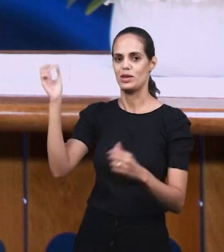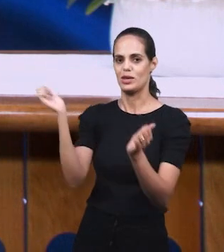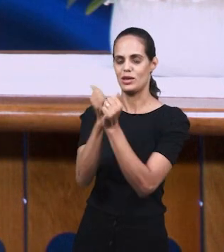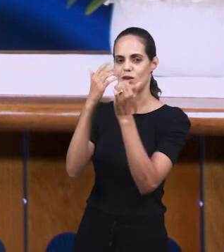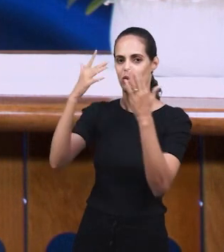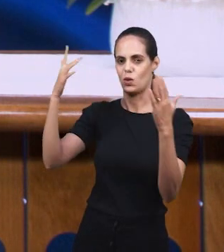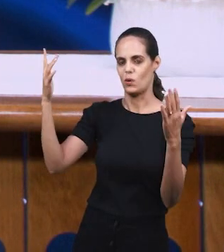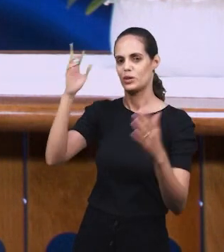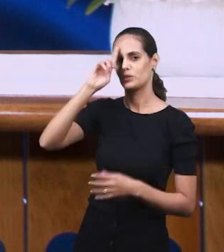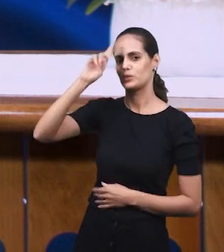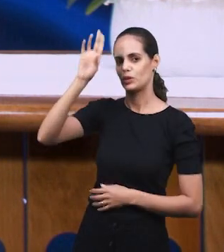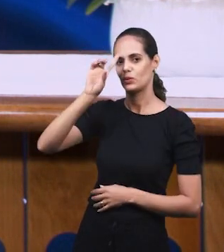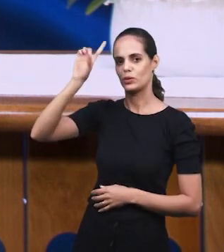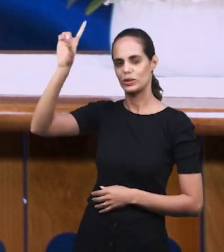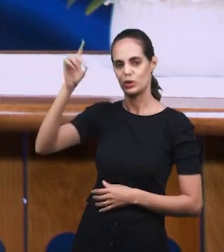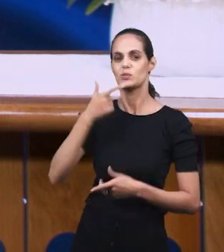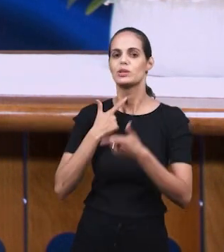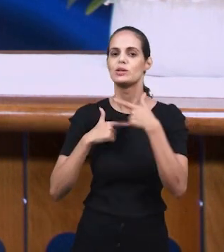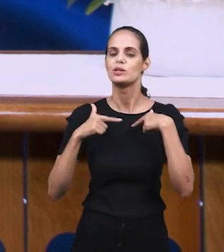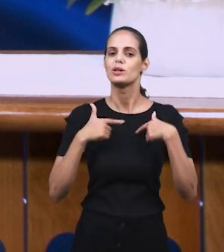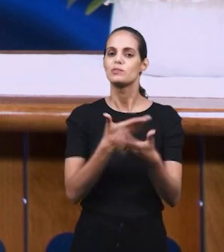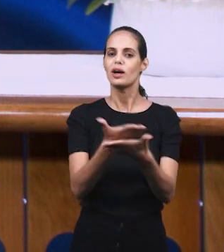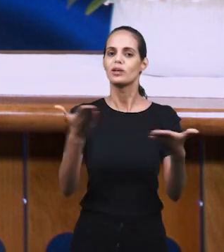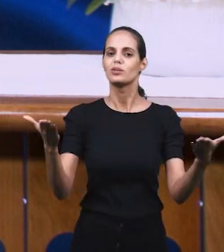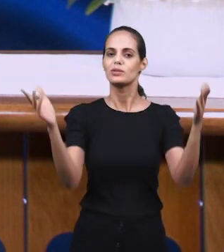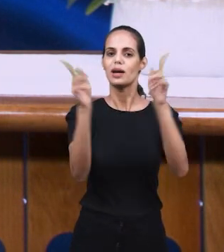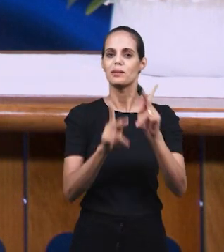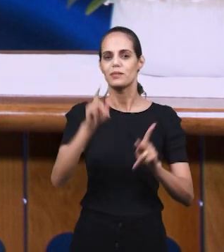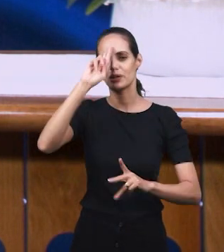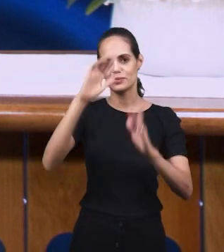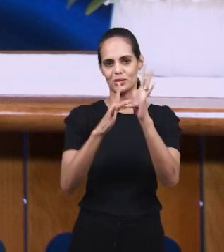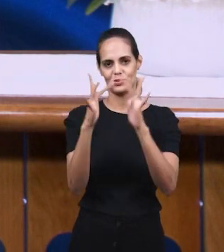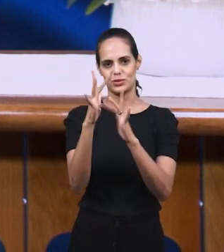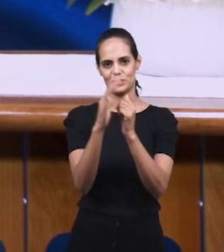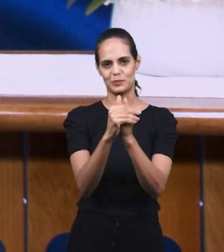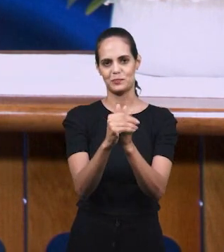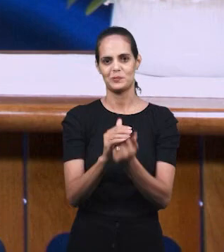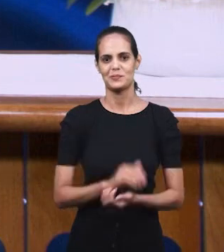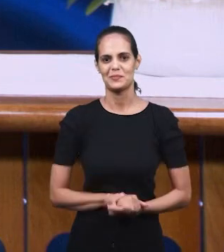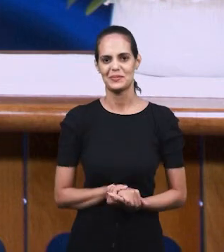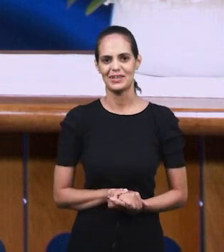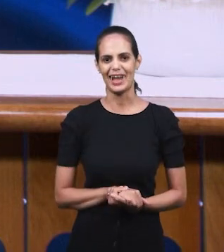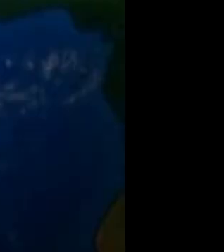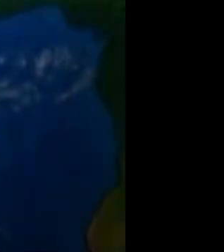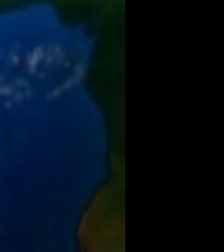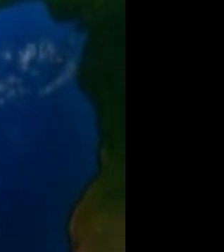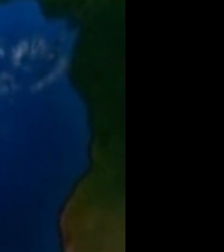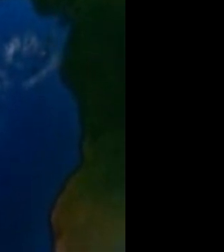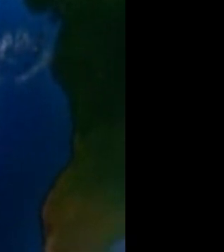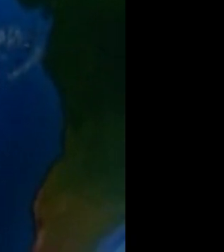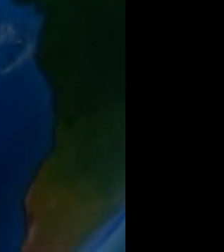имени Господа Господня. Мы прощаемся со всеми вами. Миром Господа Иисуса.